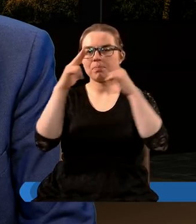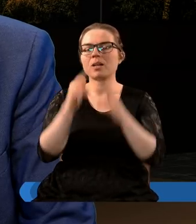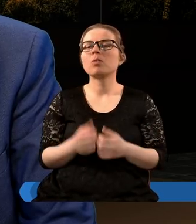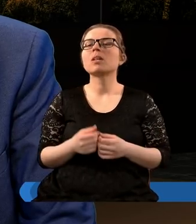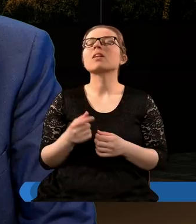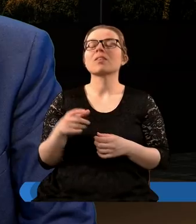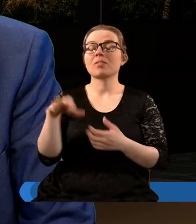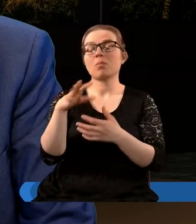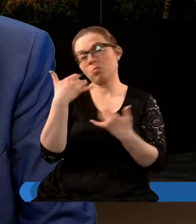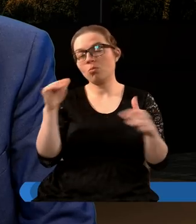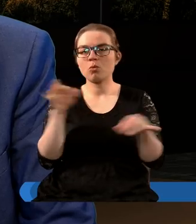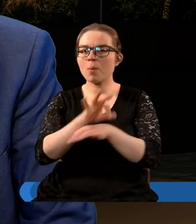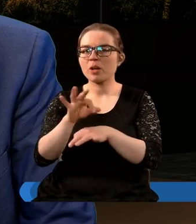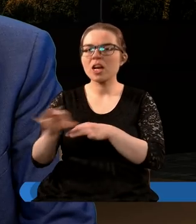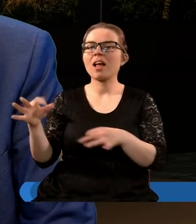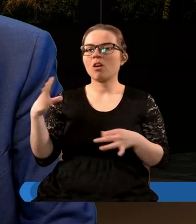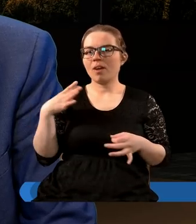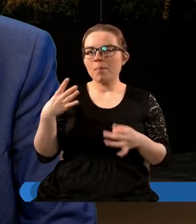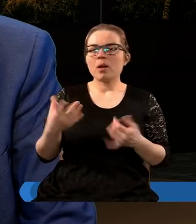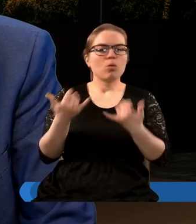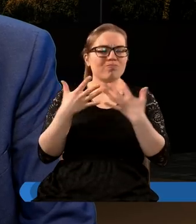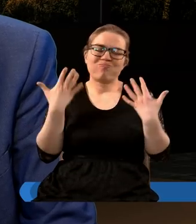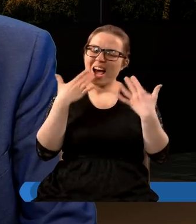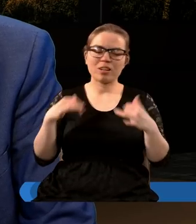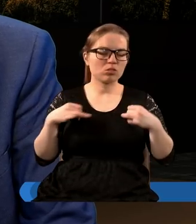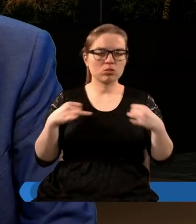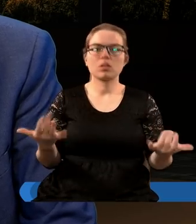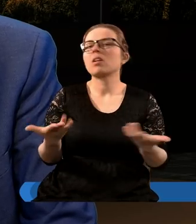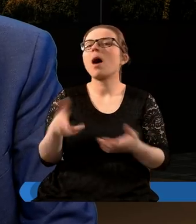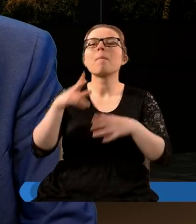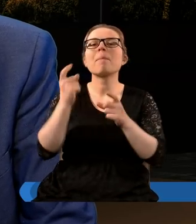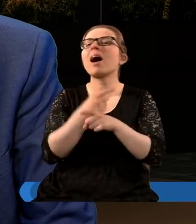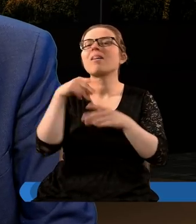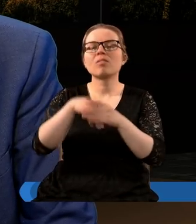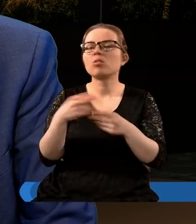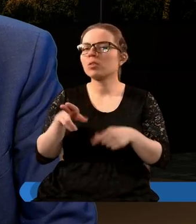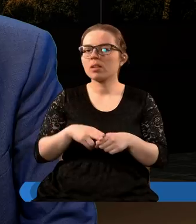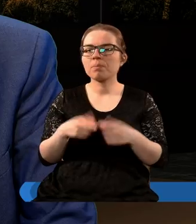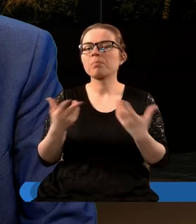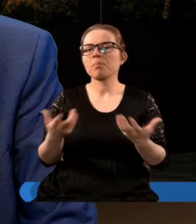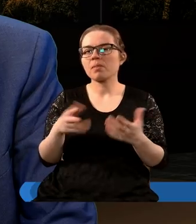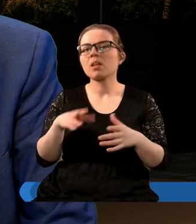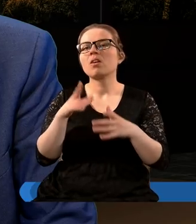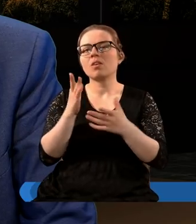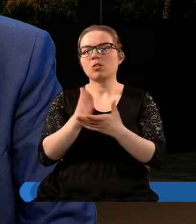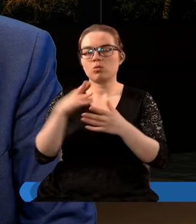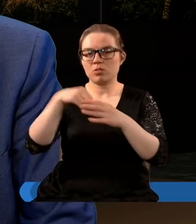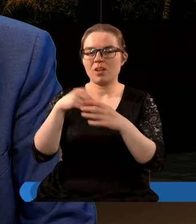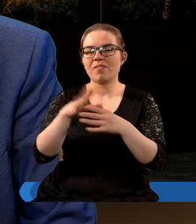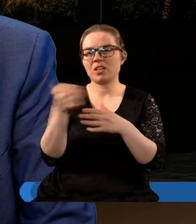czasem prześladowania, nawet bardzo silne, a które to państwo uległo w